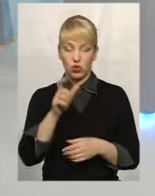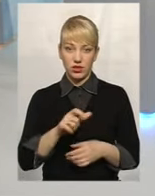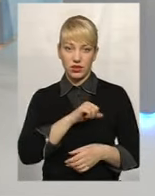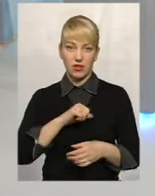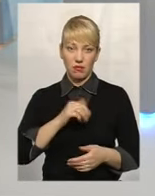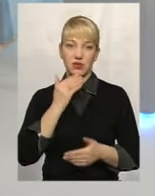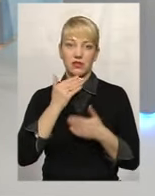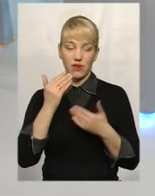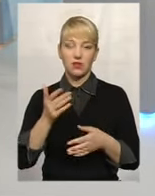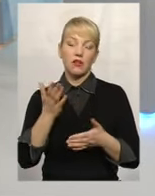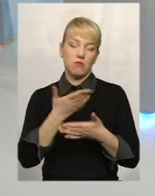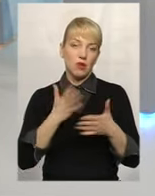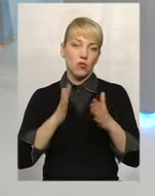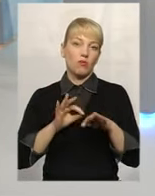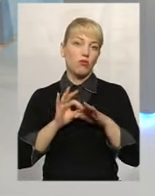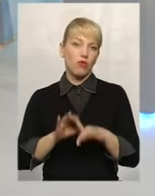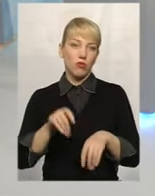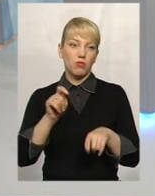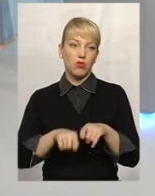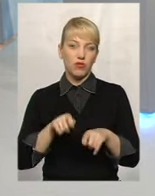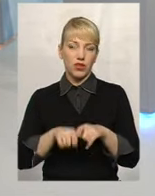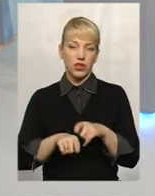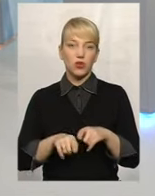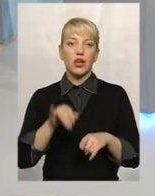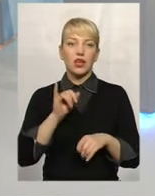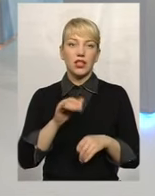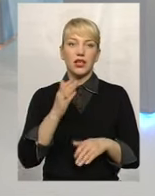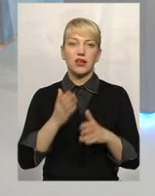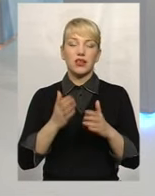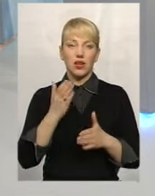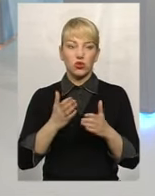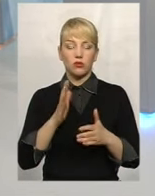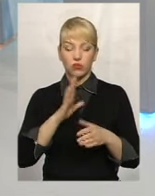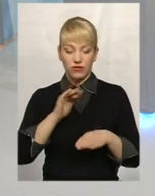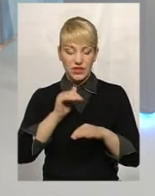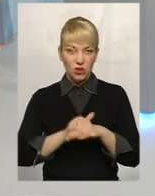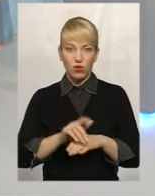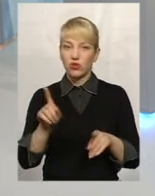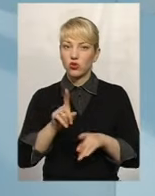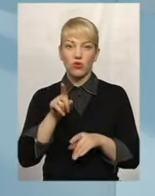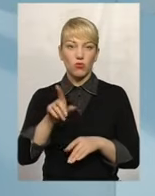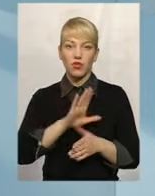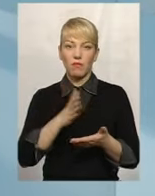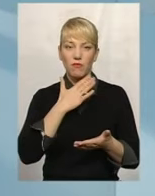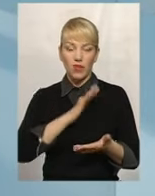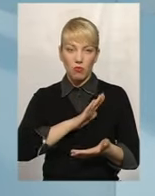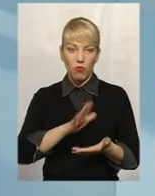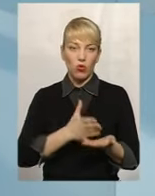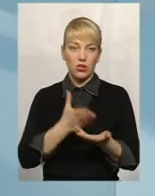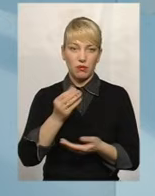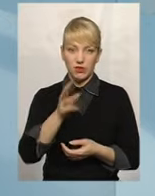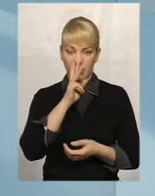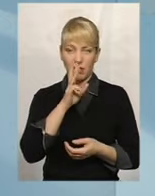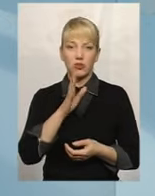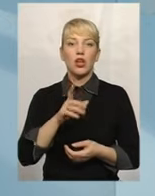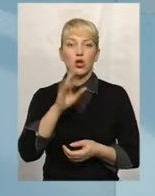звичайно, проведемо перевірку до ДЗП, і якщо ми встановимо, що йому не було виплачено заробітну плату, він буде нести відповідальність